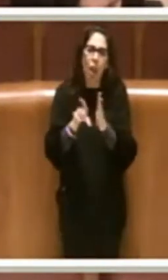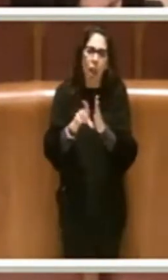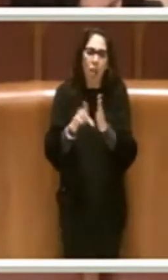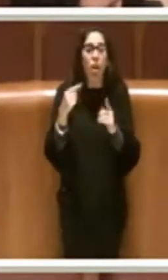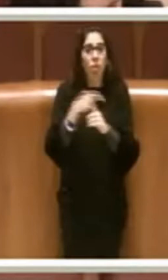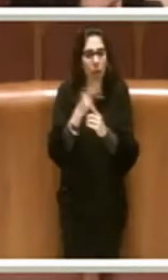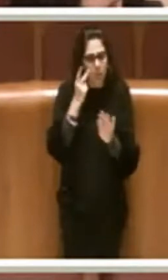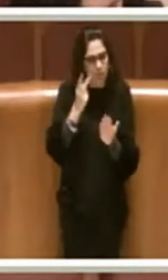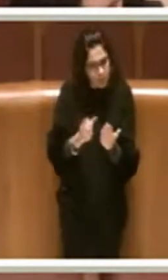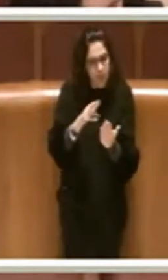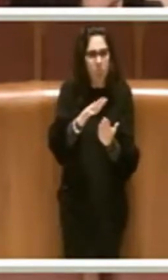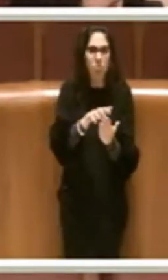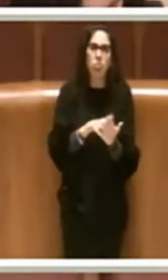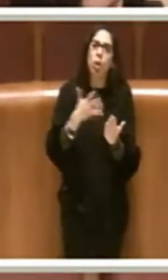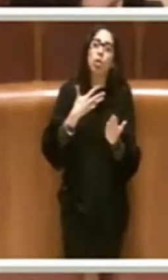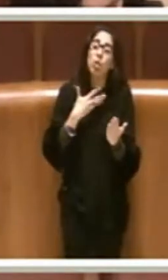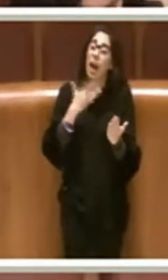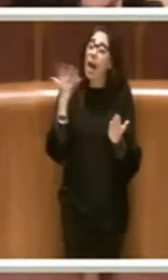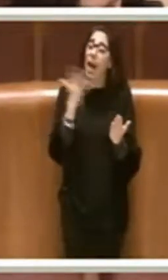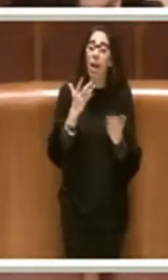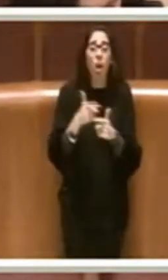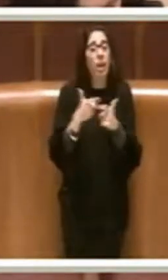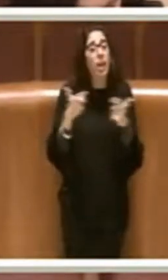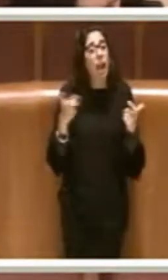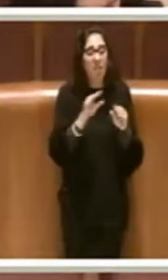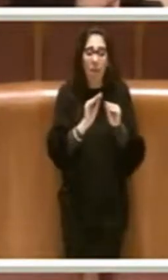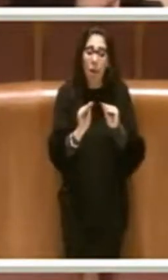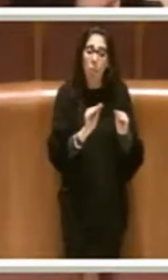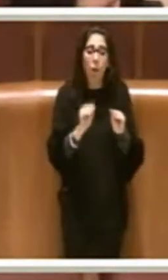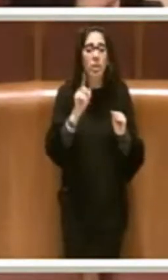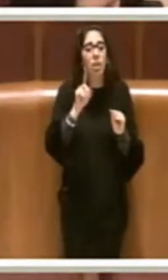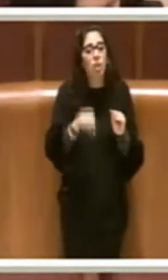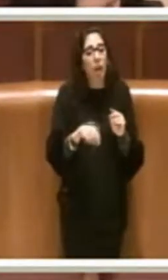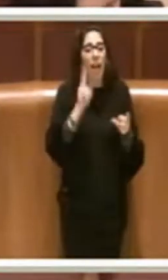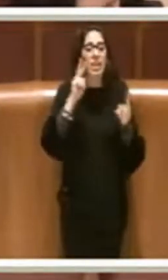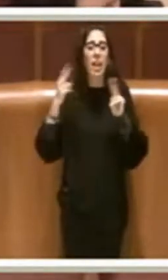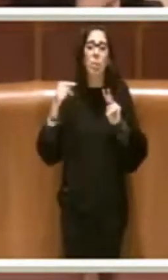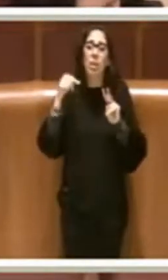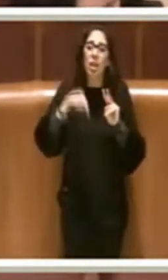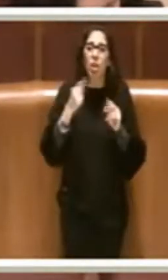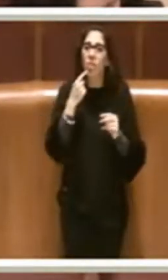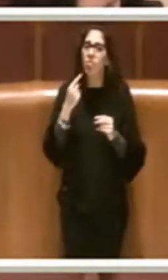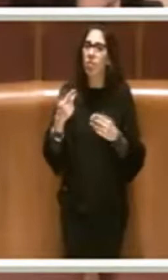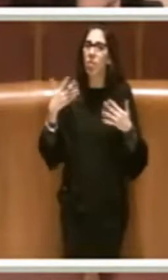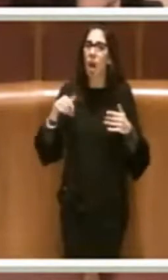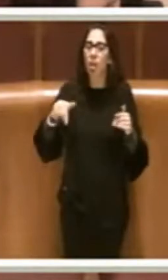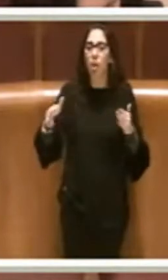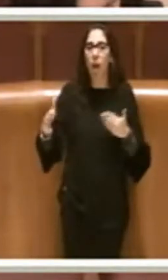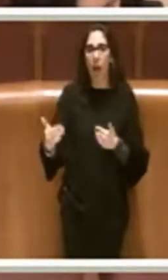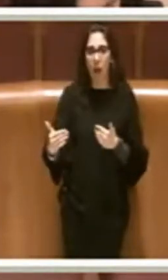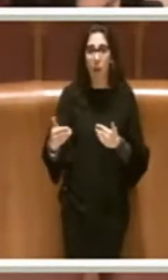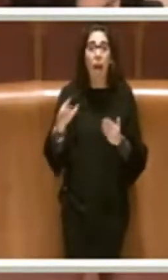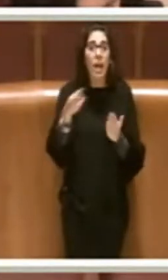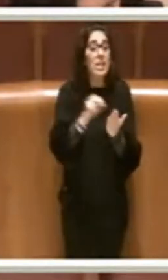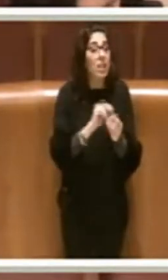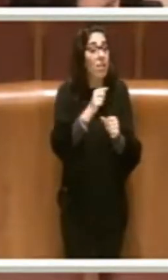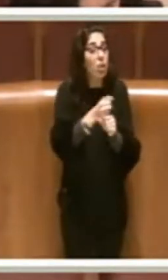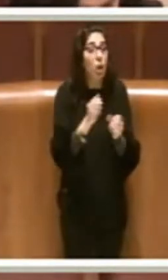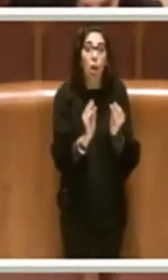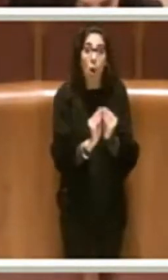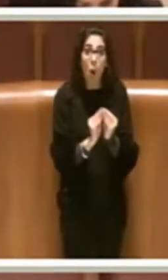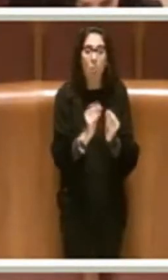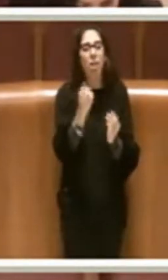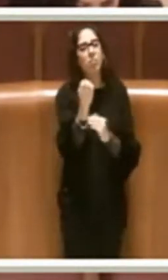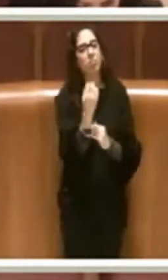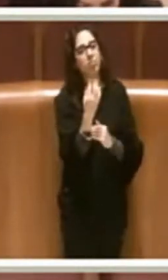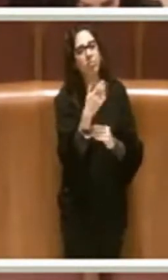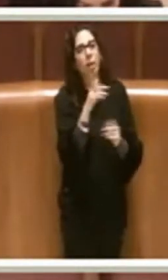impostazione e di interpretazione in tutto quello che è stato detto in quest'Aula. Come si scrive la storia? lo stanno insegnando persone